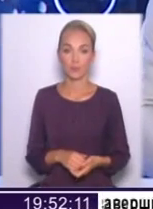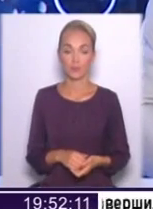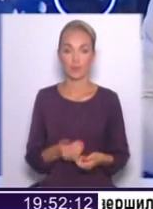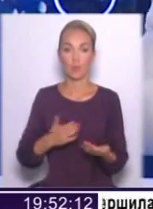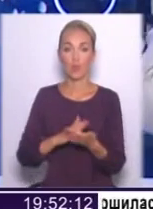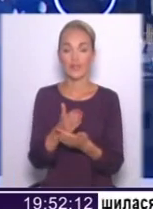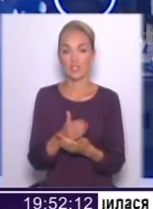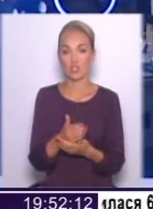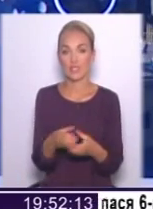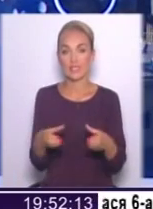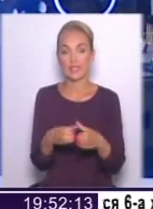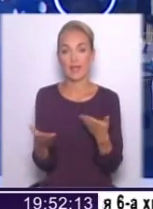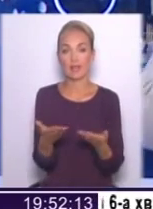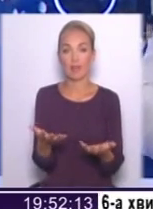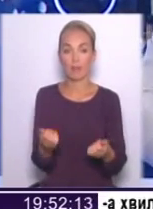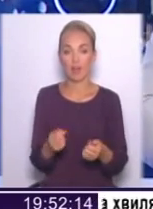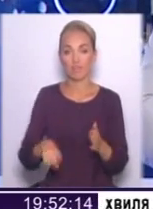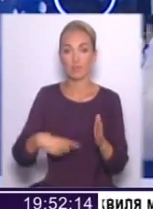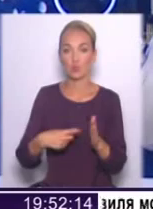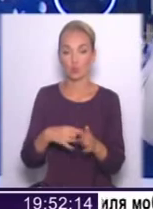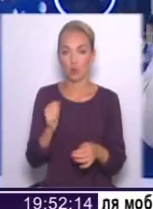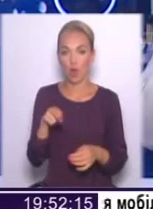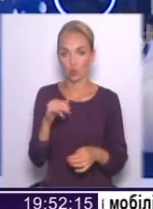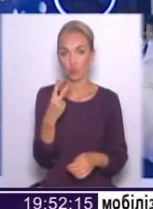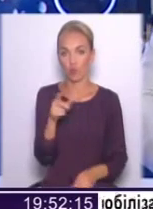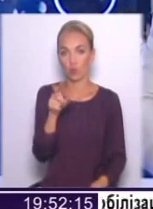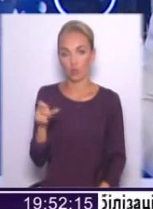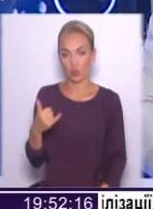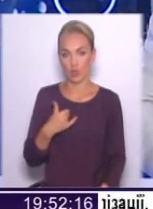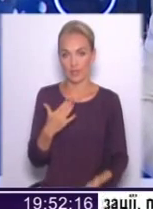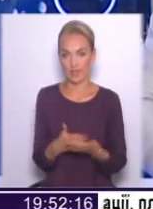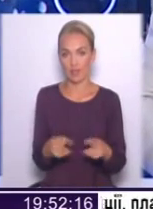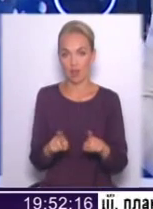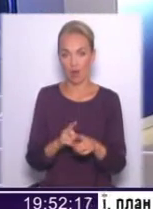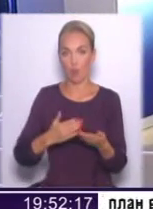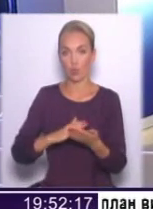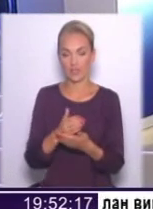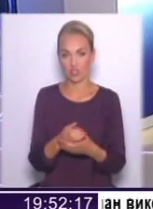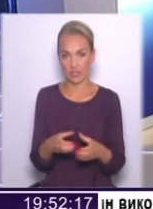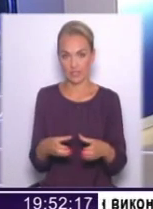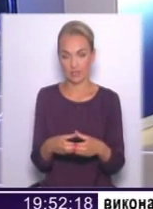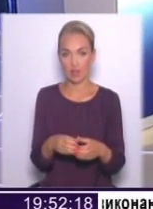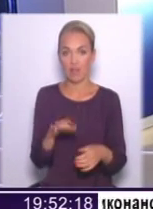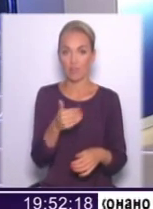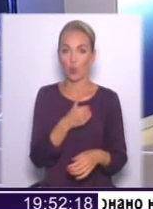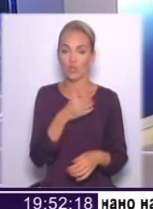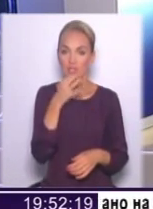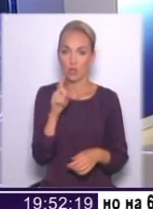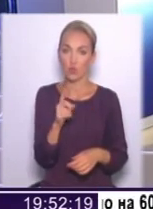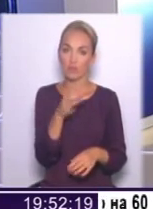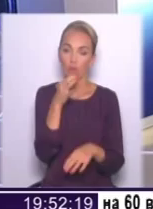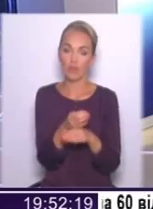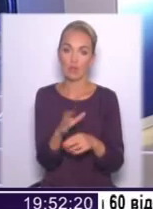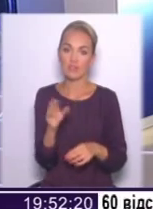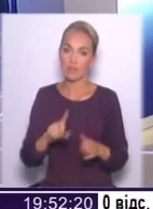політичні сили, які набирали в міську раду двоє людей у нас є, одна така політична сила. Вони відповідають тільки за свій округ, чи вони відповідають за